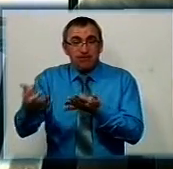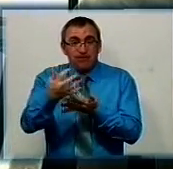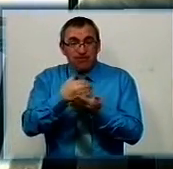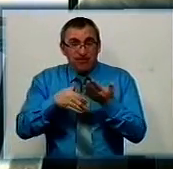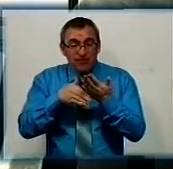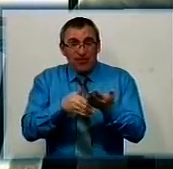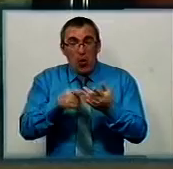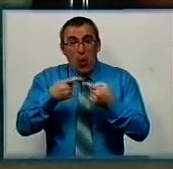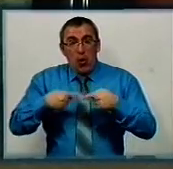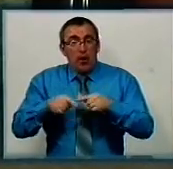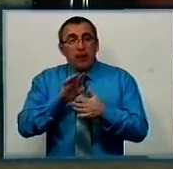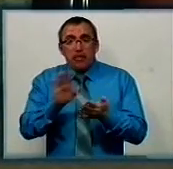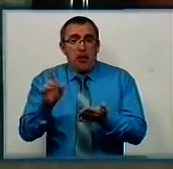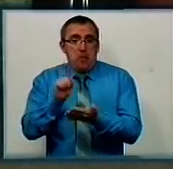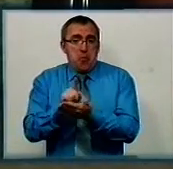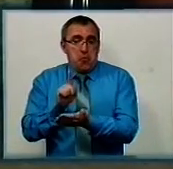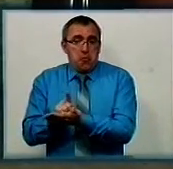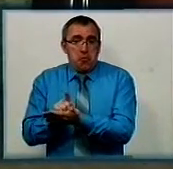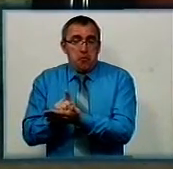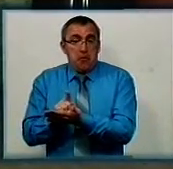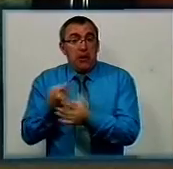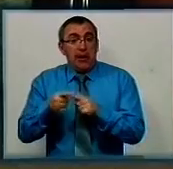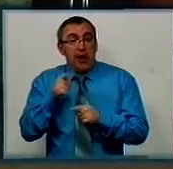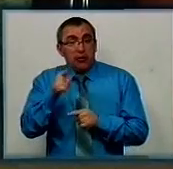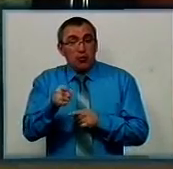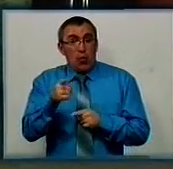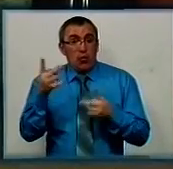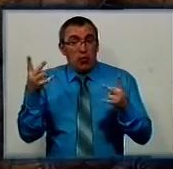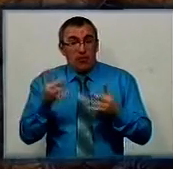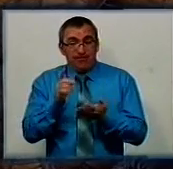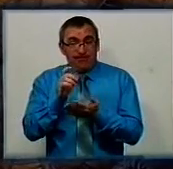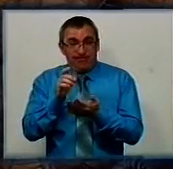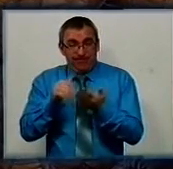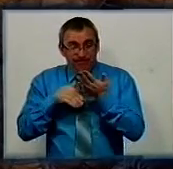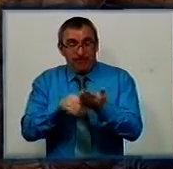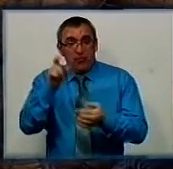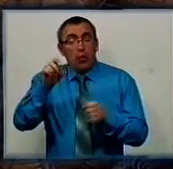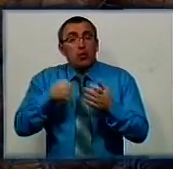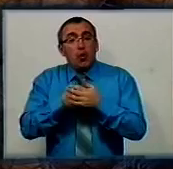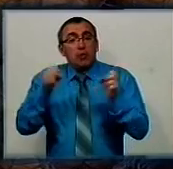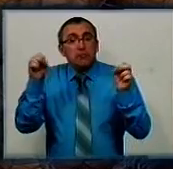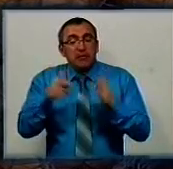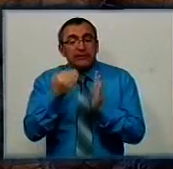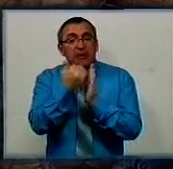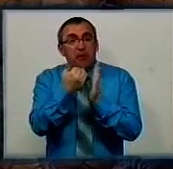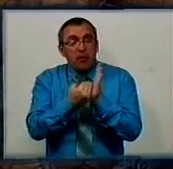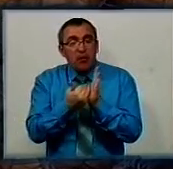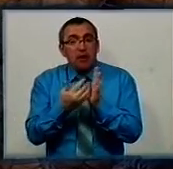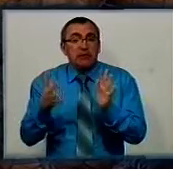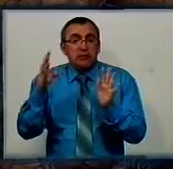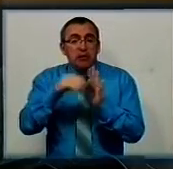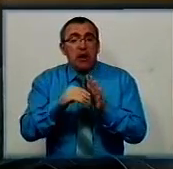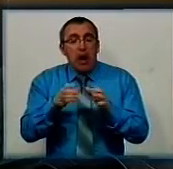організацій не підлягає оподаткуванню. Але для цього благодійники мають потрапити до спеціального списку, який складає